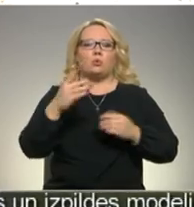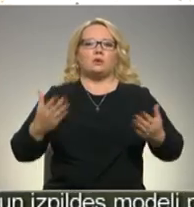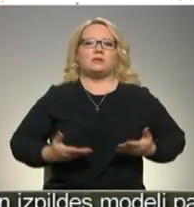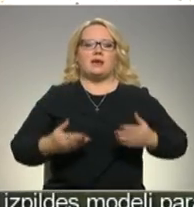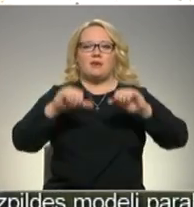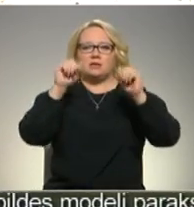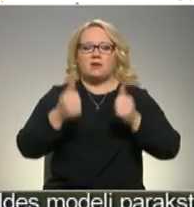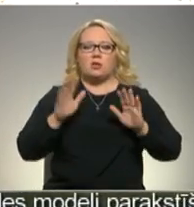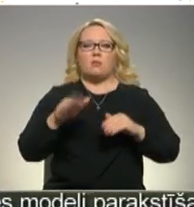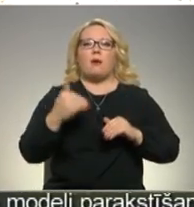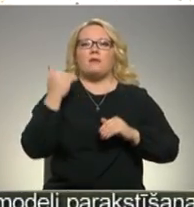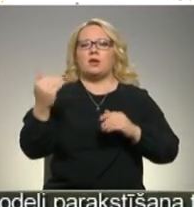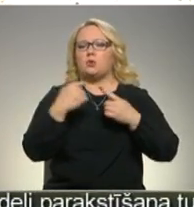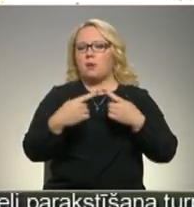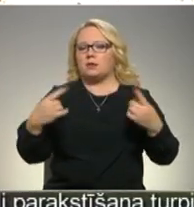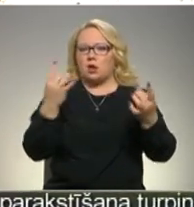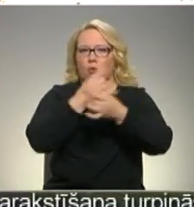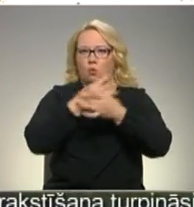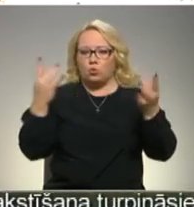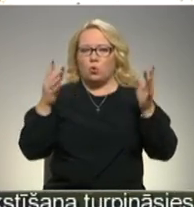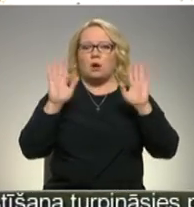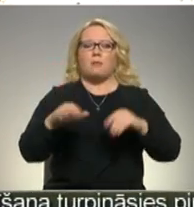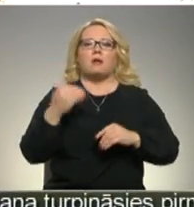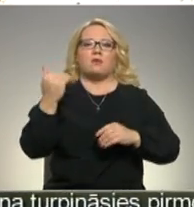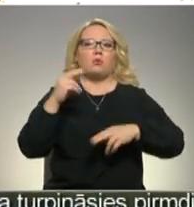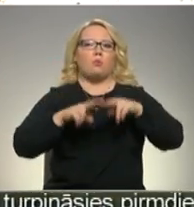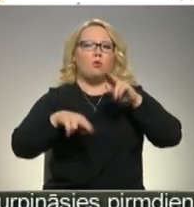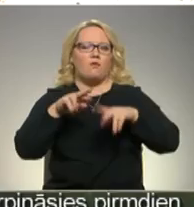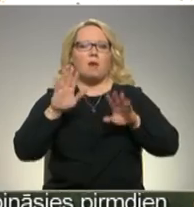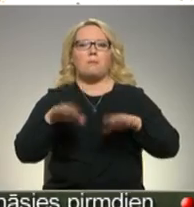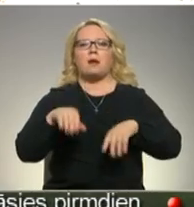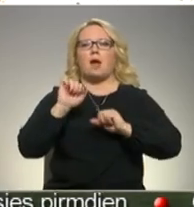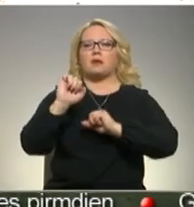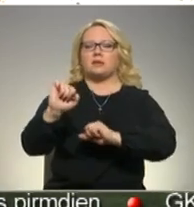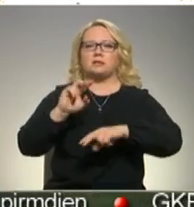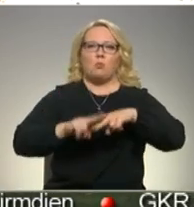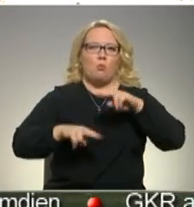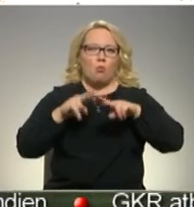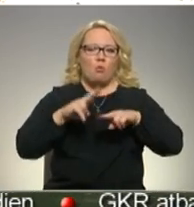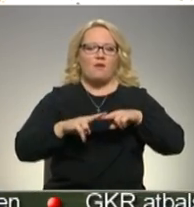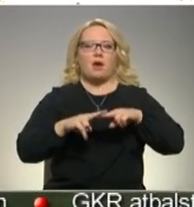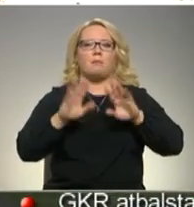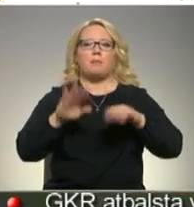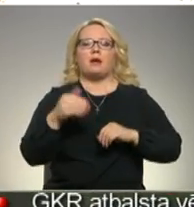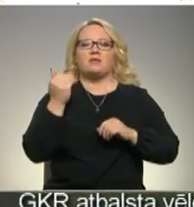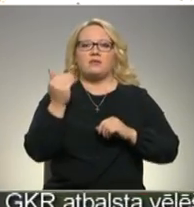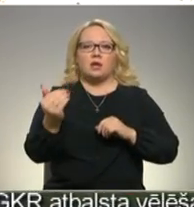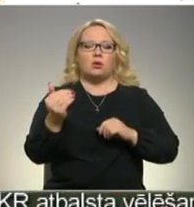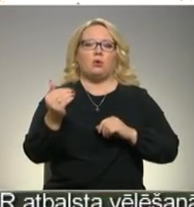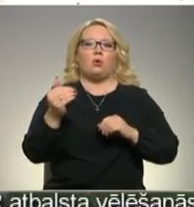par viņu materiālo kultūru, par viņu būvēm, par viņu aizsardzības būvēm, par viņu